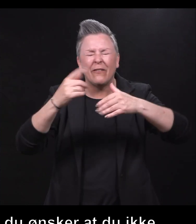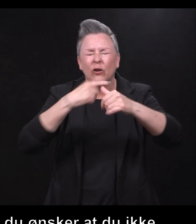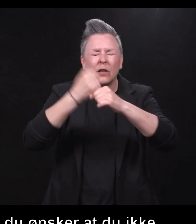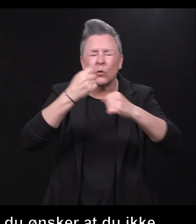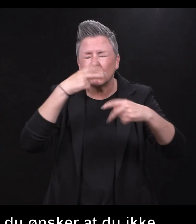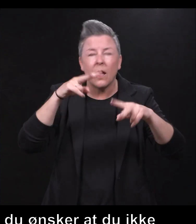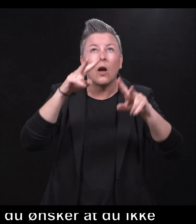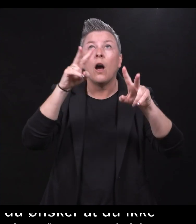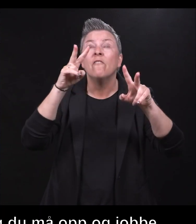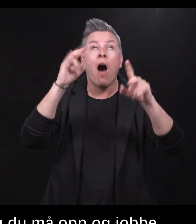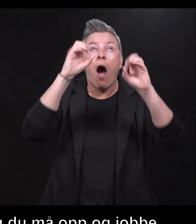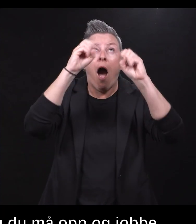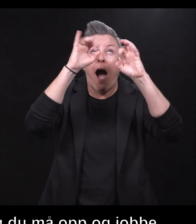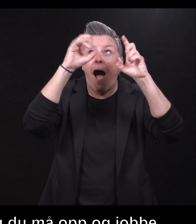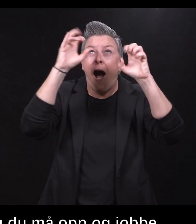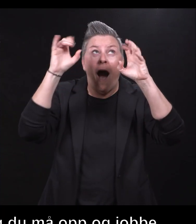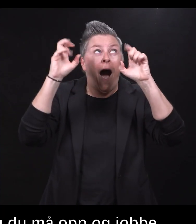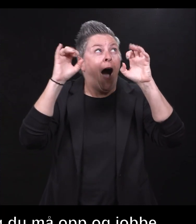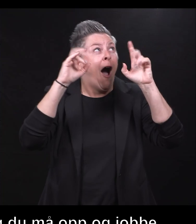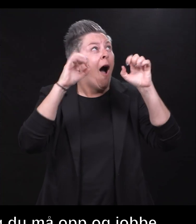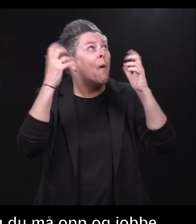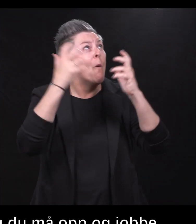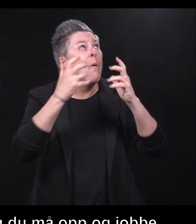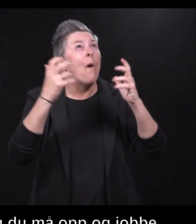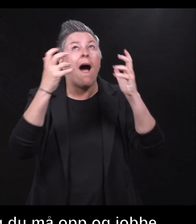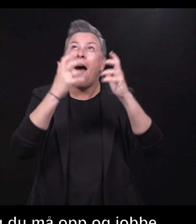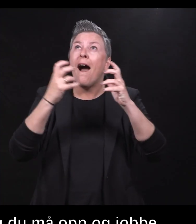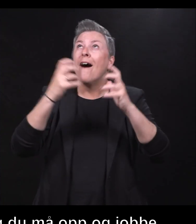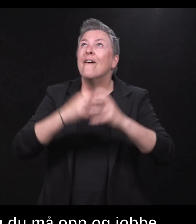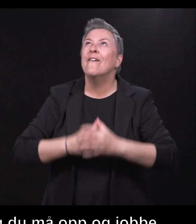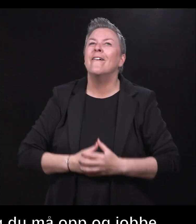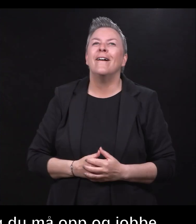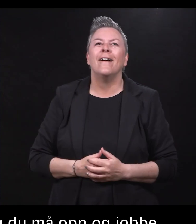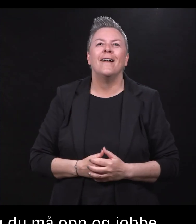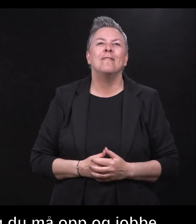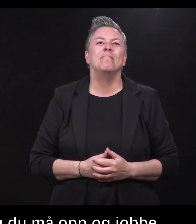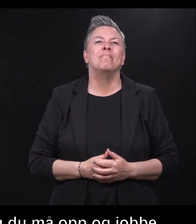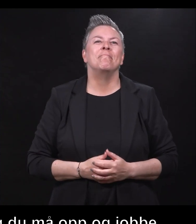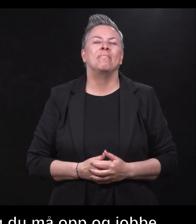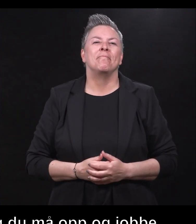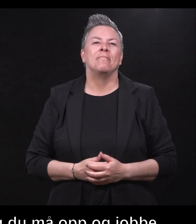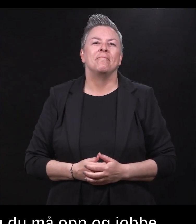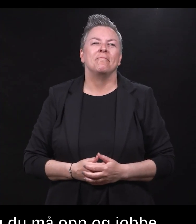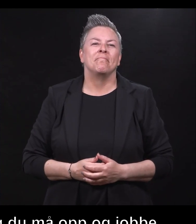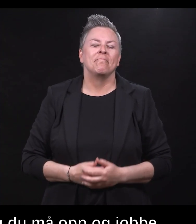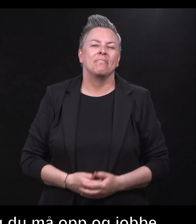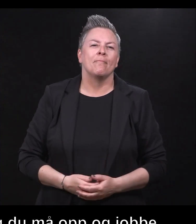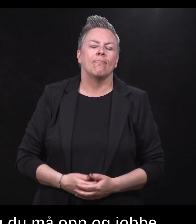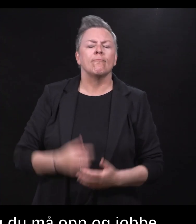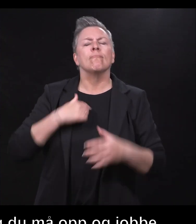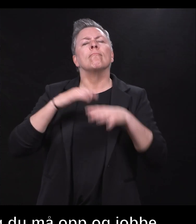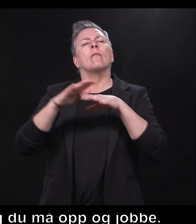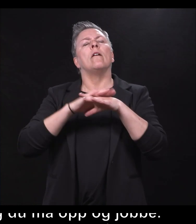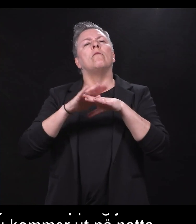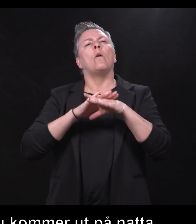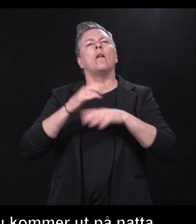ser opp og så ser du alle stjerner. Bilder av stjernehylmeren og bilder fra dekk på natta og ved soloppgangen. Jeg føler jeg har